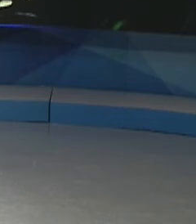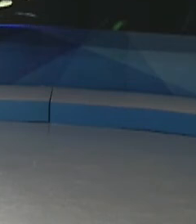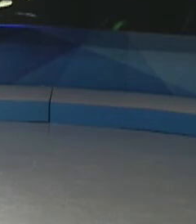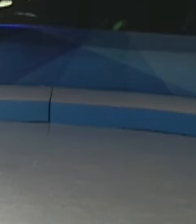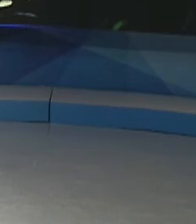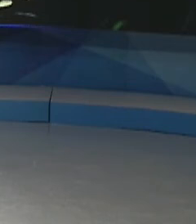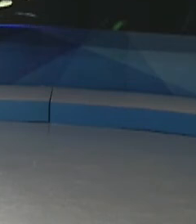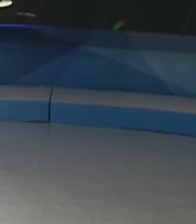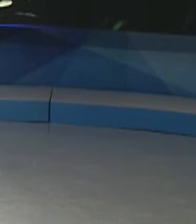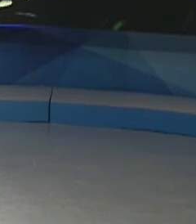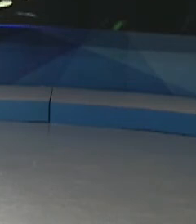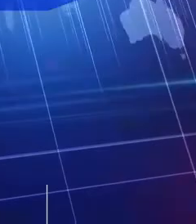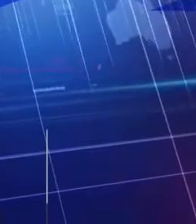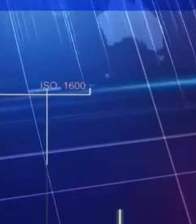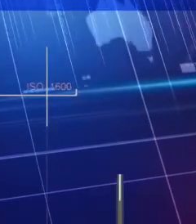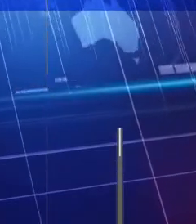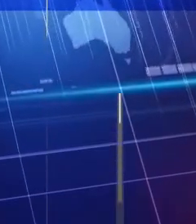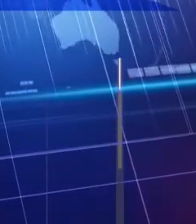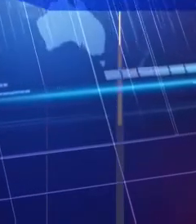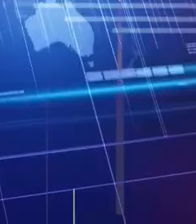in de congreszaal.